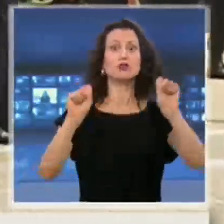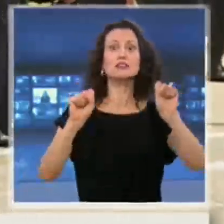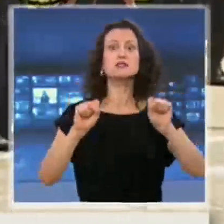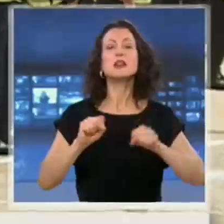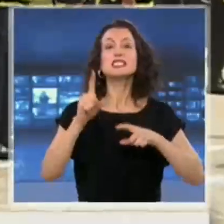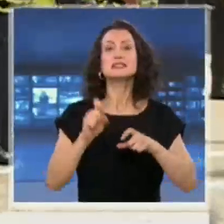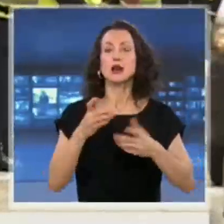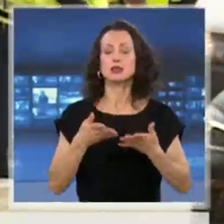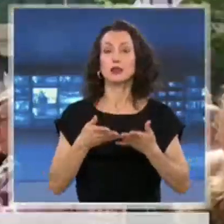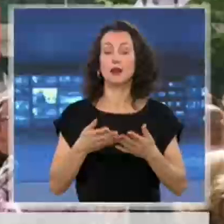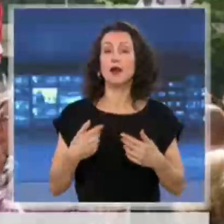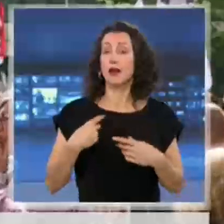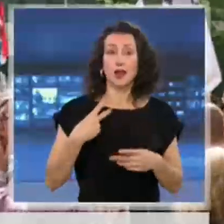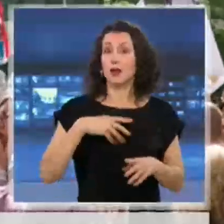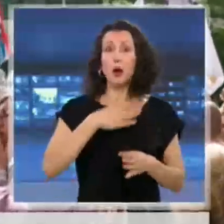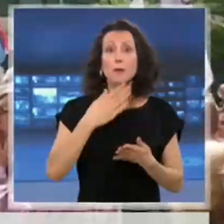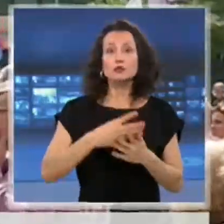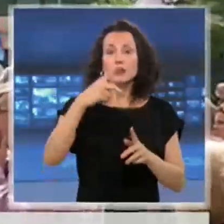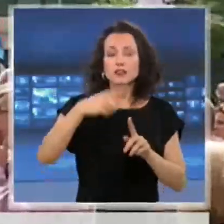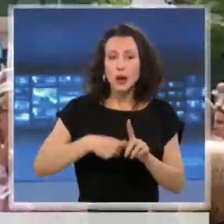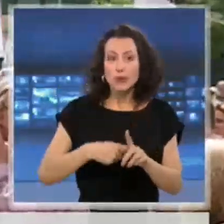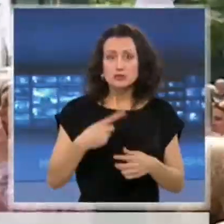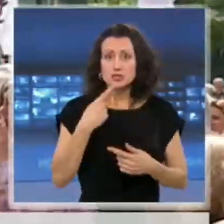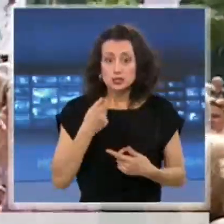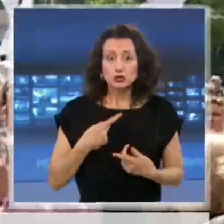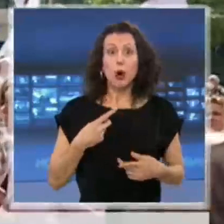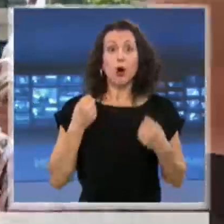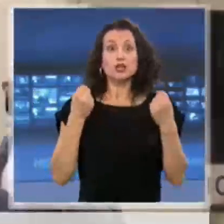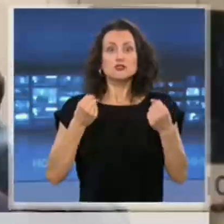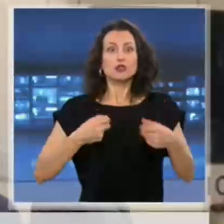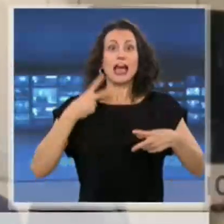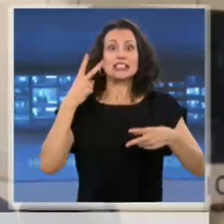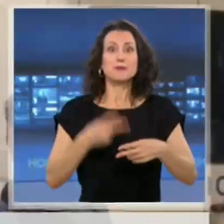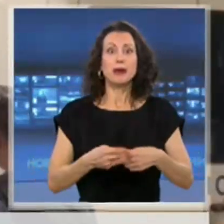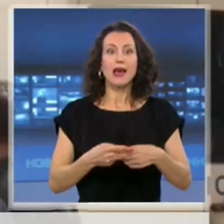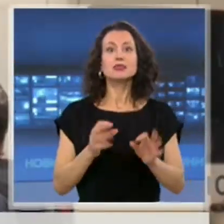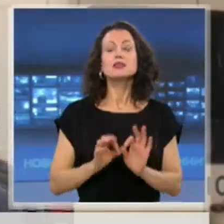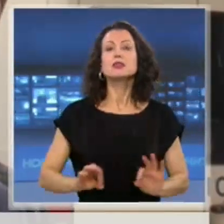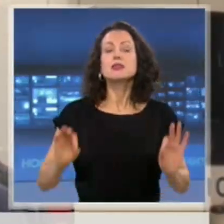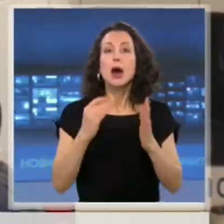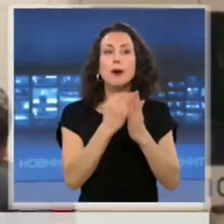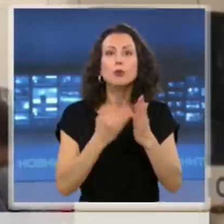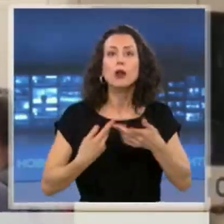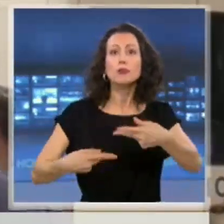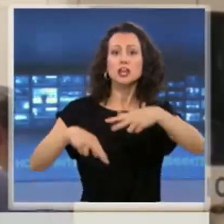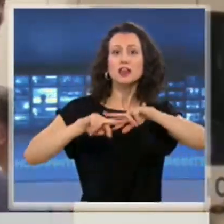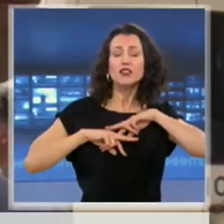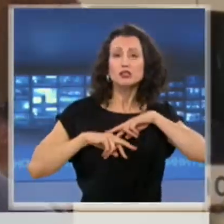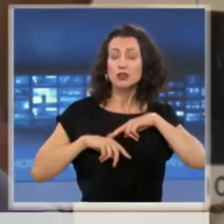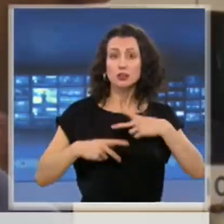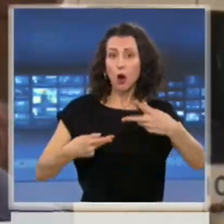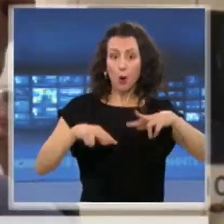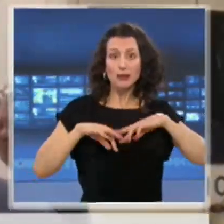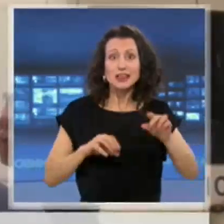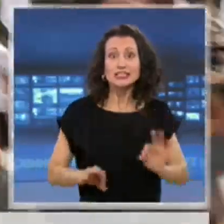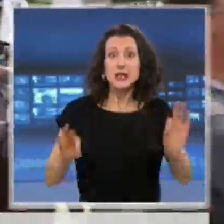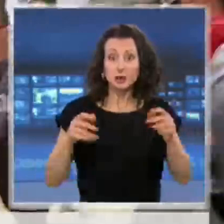животът беше спрян и защо нямаше по никакъв начин програма за компенсации. Не сме съгласни с това и затова издаме да го заявим. Затова искаме